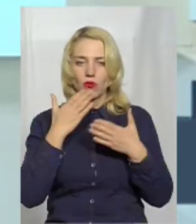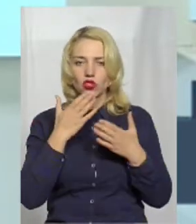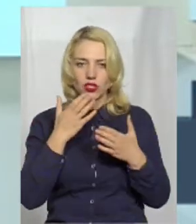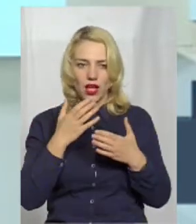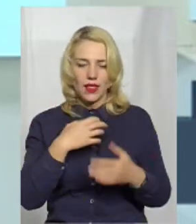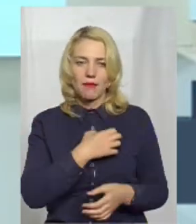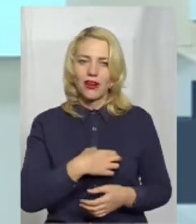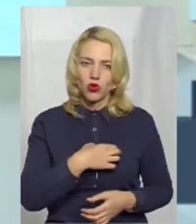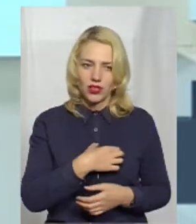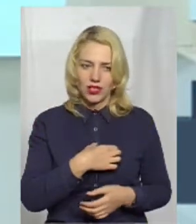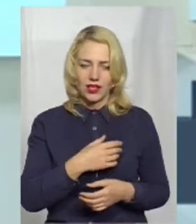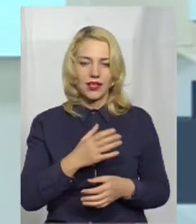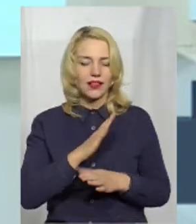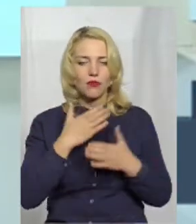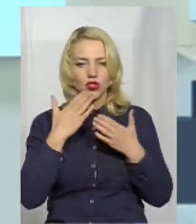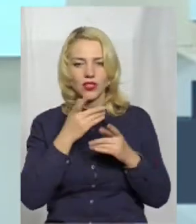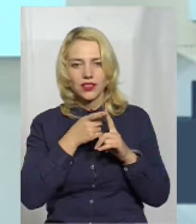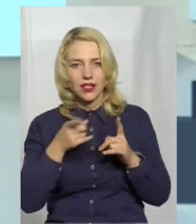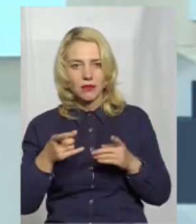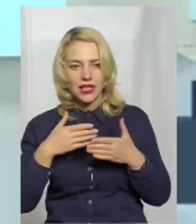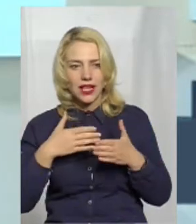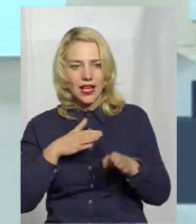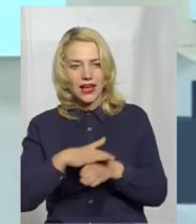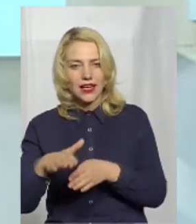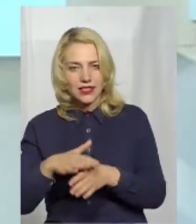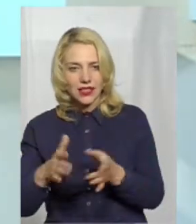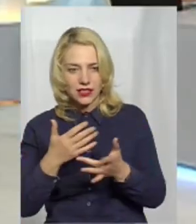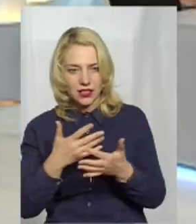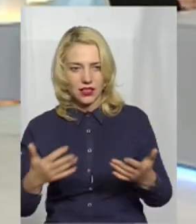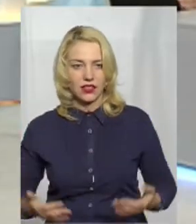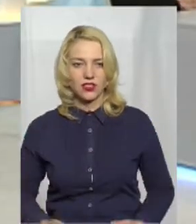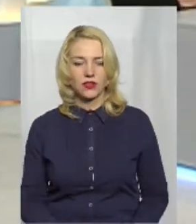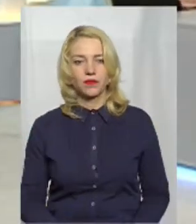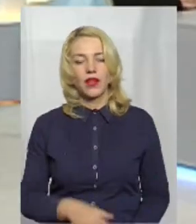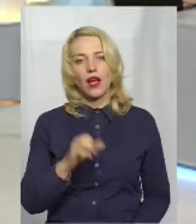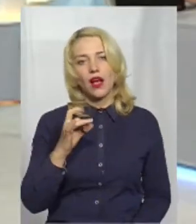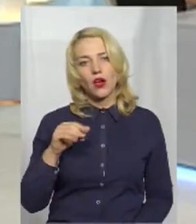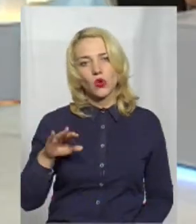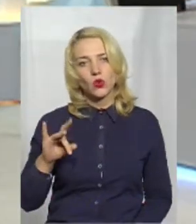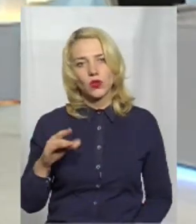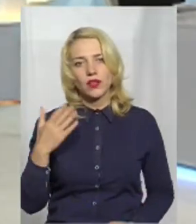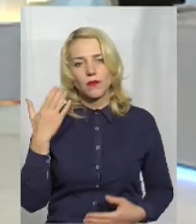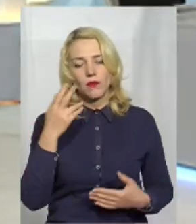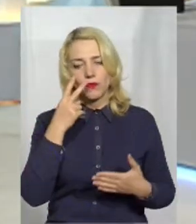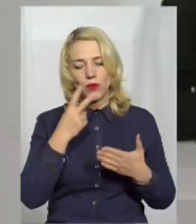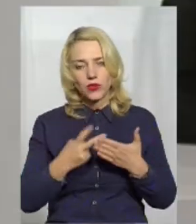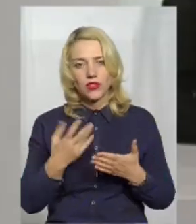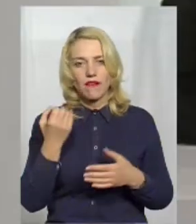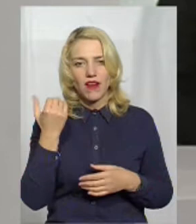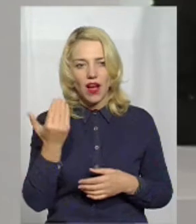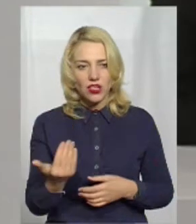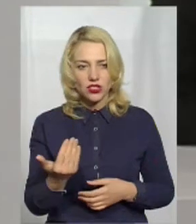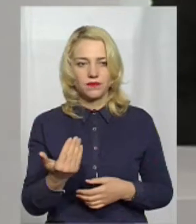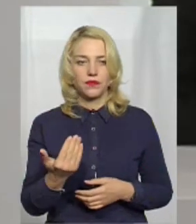почитали там про термін реалізації, ну і багато чого іншого. От, Артура, опираючись на вас, такий вже